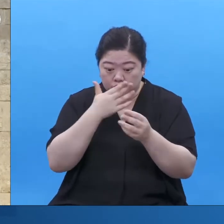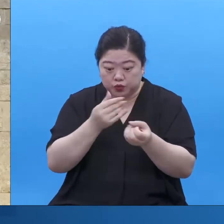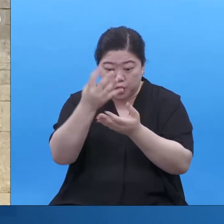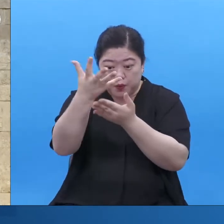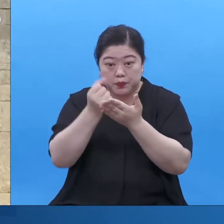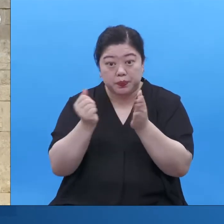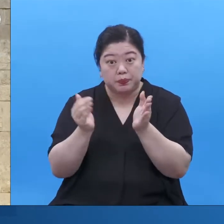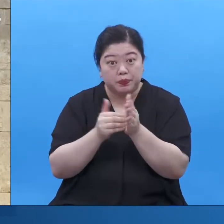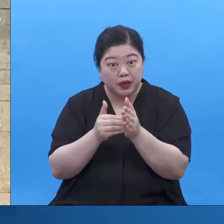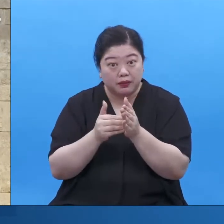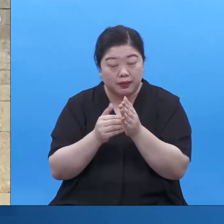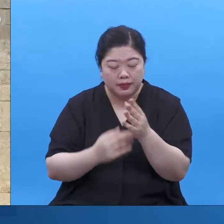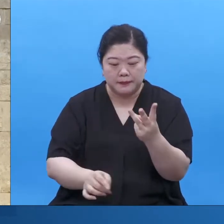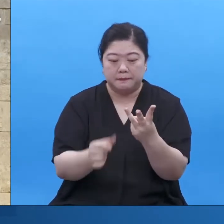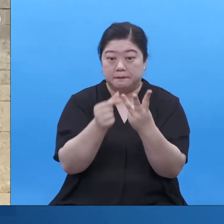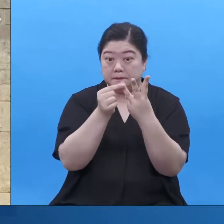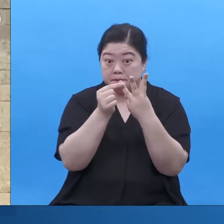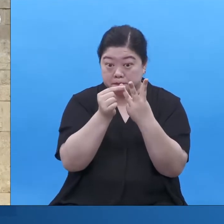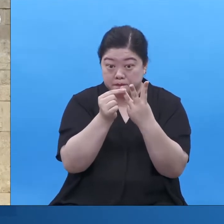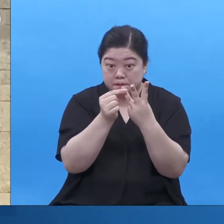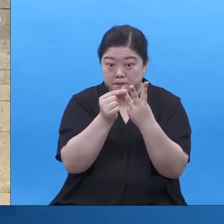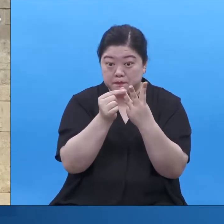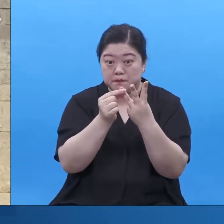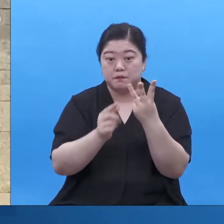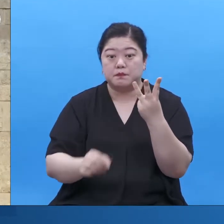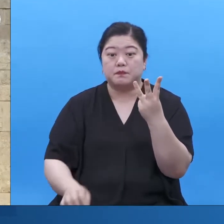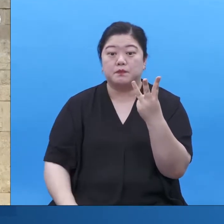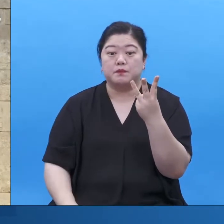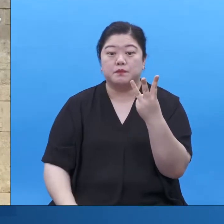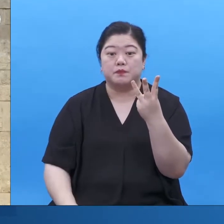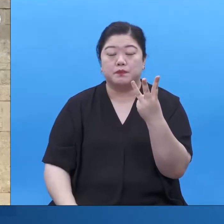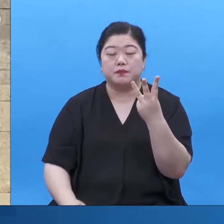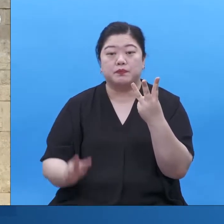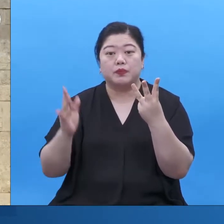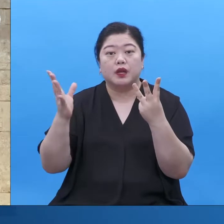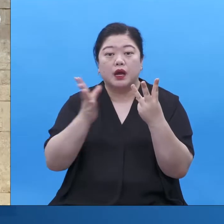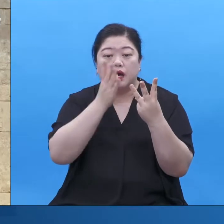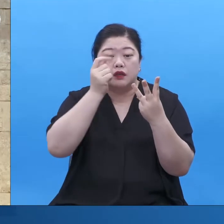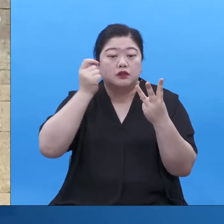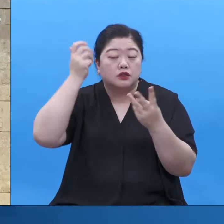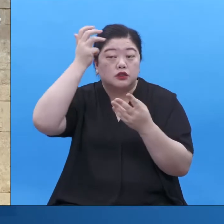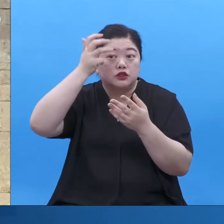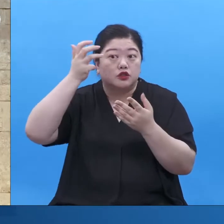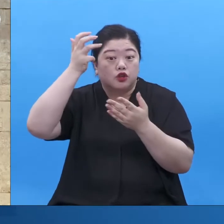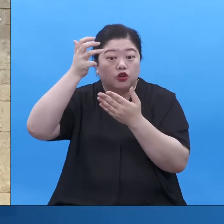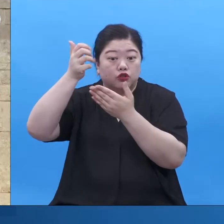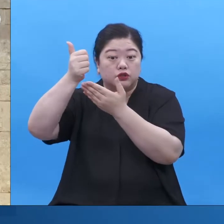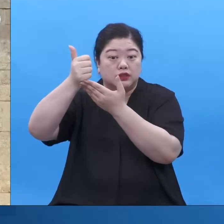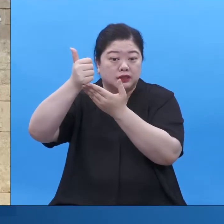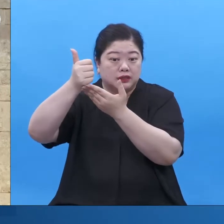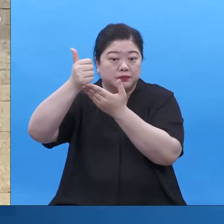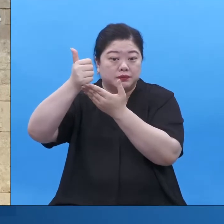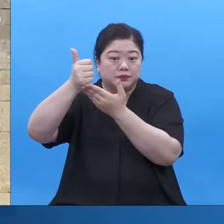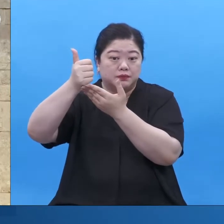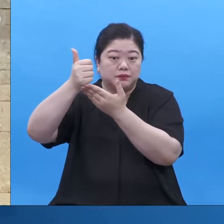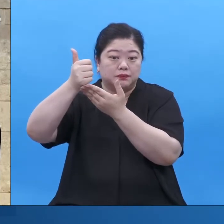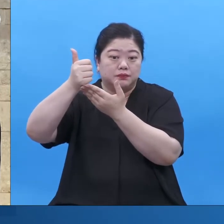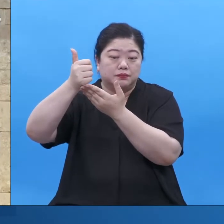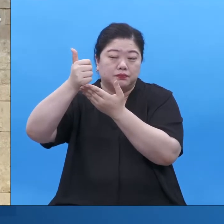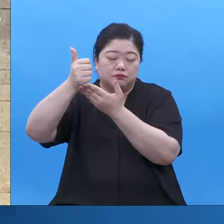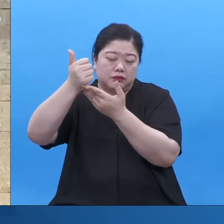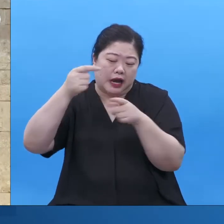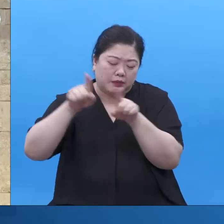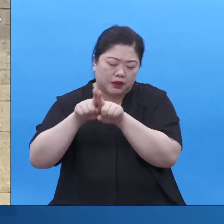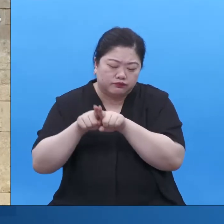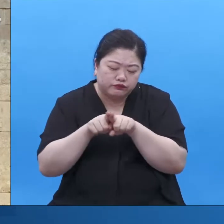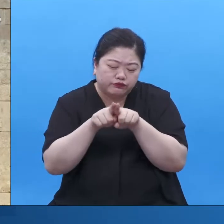성령의 능력으로 말하면 오늘 아주 이 성령을 강조했죠 이 사람들에게 재창조의 응답이